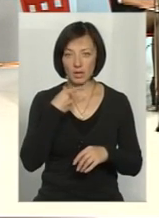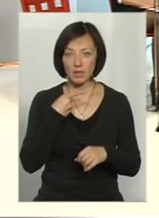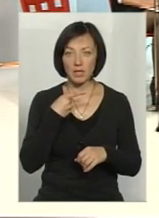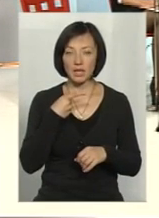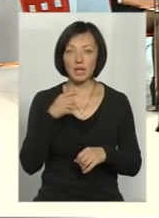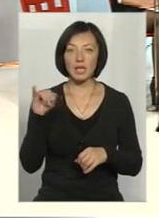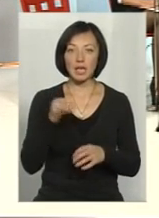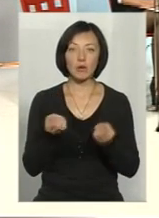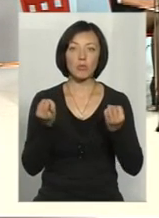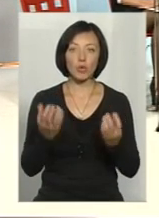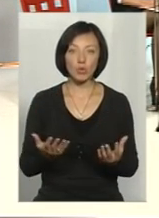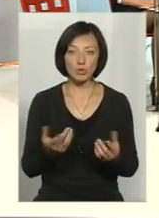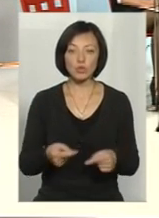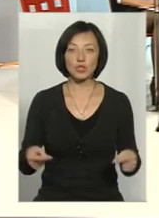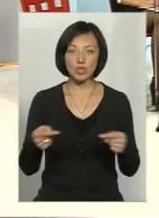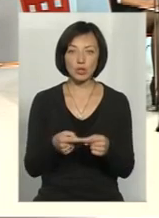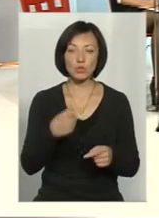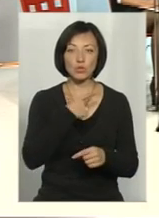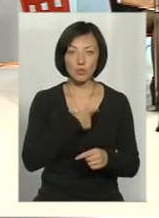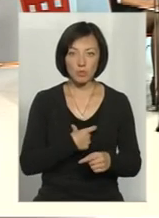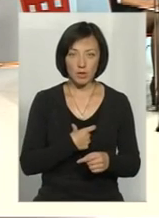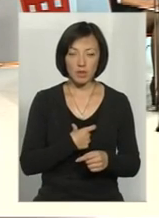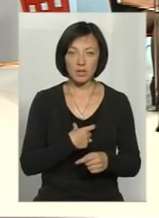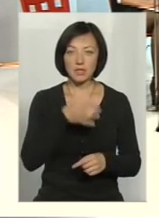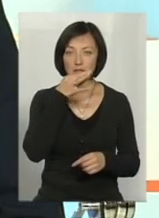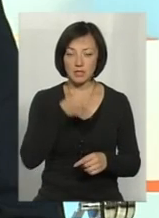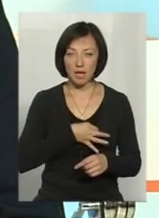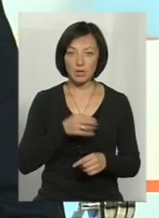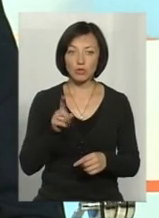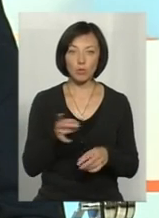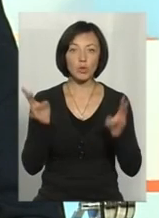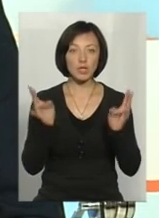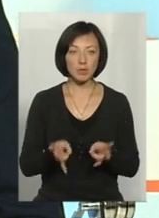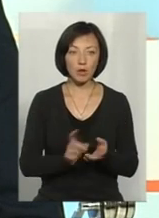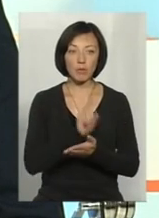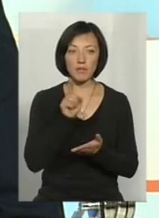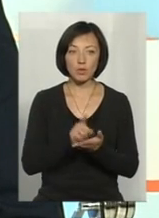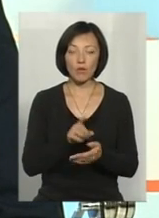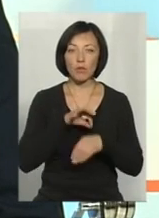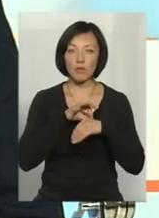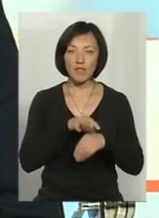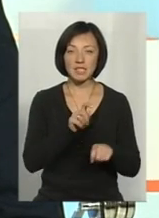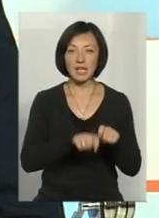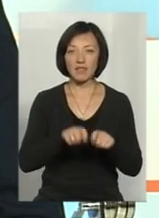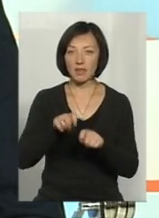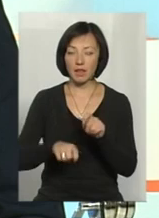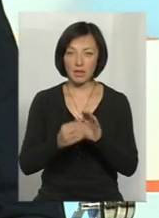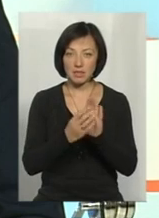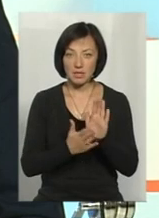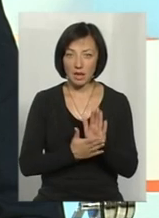І просто чітко собі сказати, що потрібно обов'язково провести інвентаризацію,